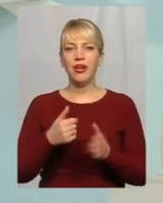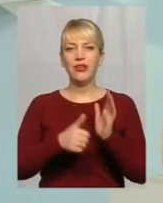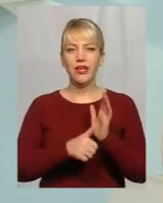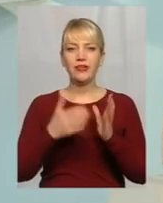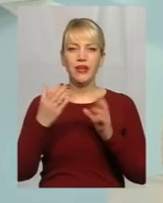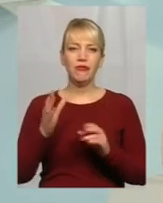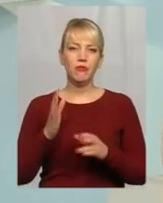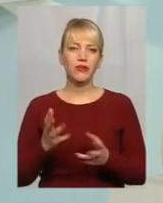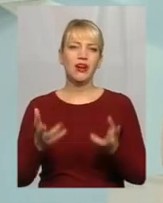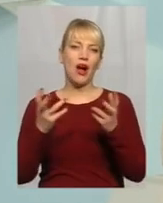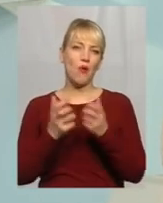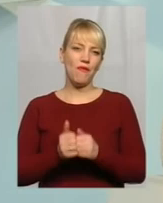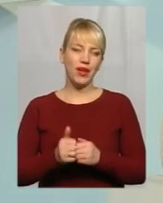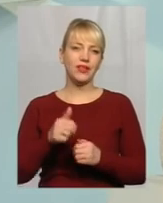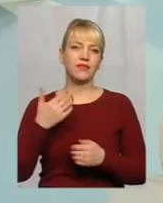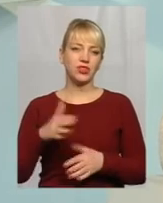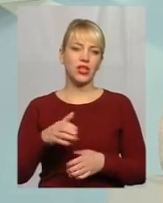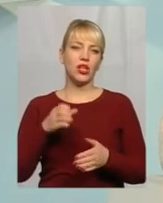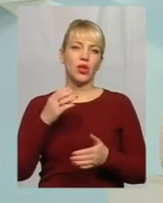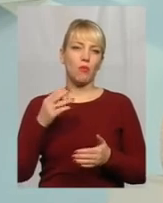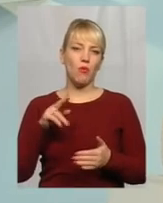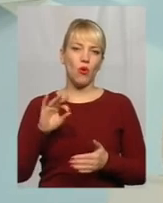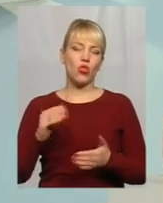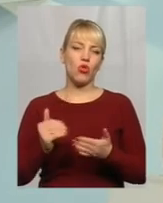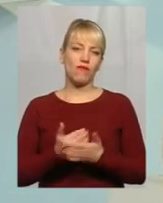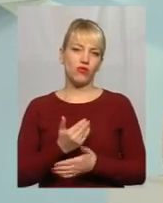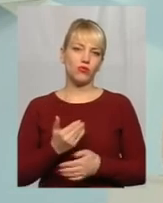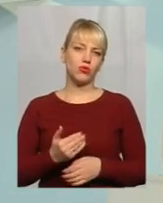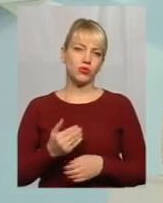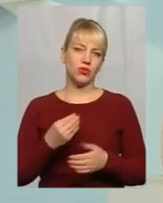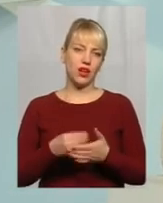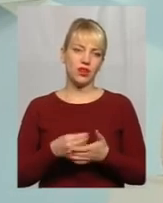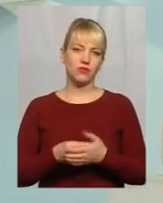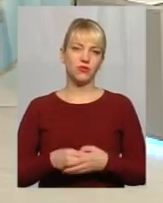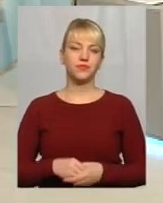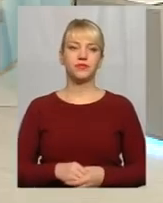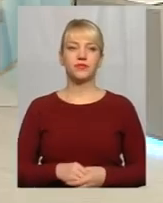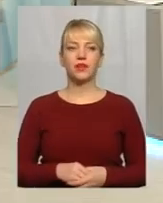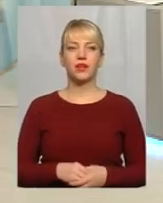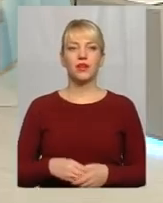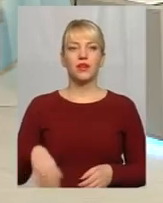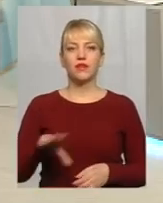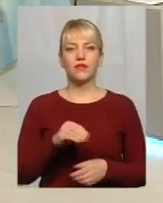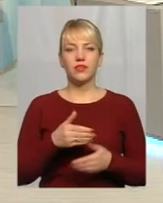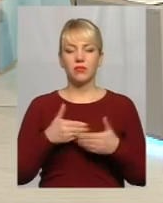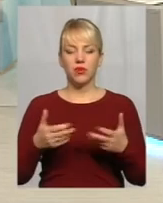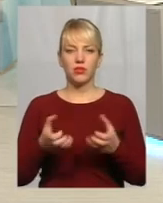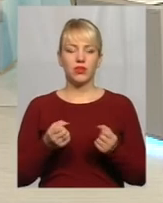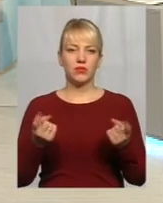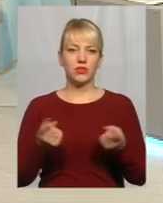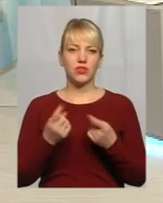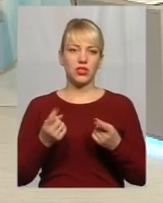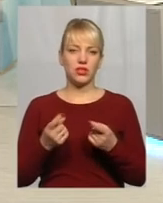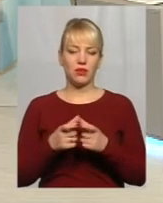днів, до кінця місяця вже буде вирахована по новому тарифі Але ми всі отримуємо звичайні платіжки, там буде це